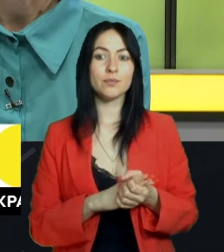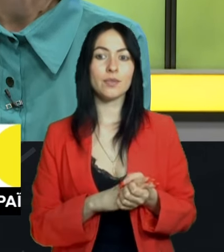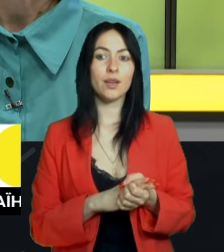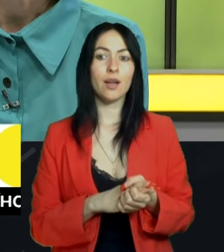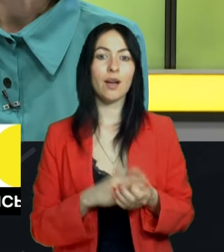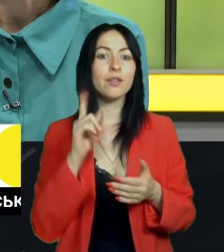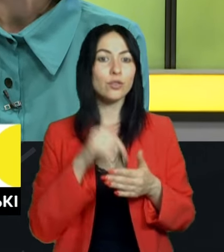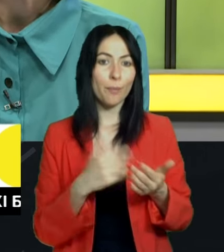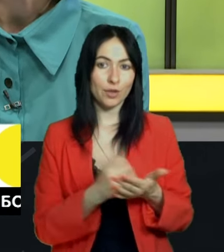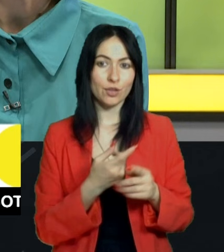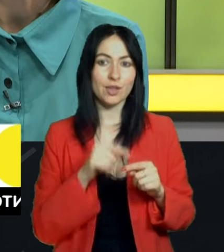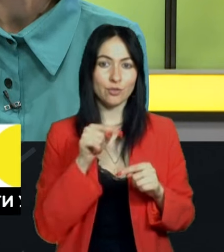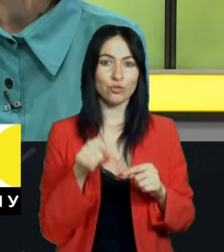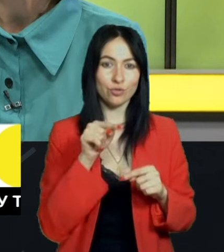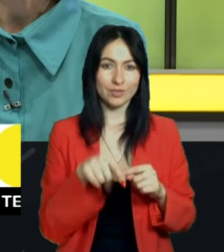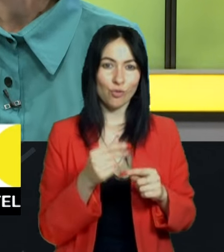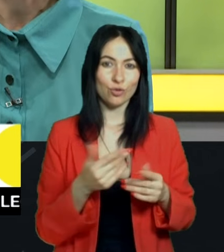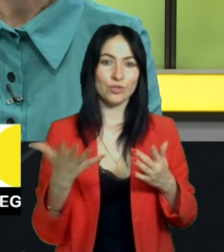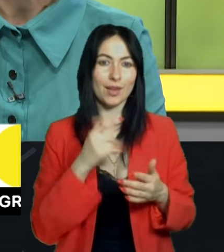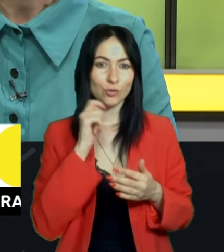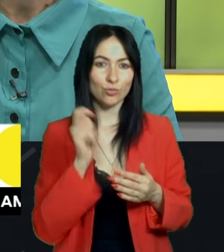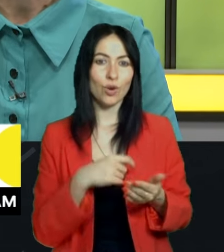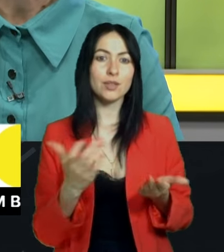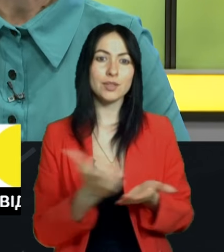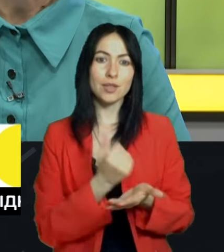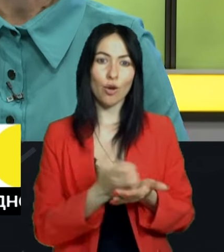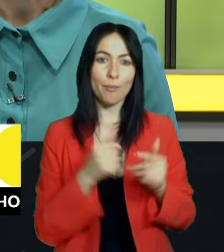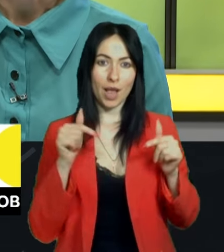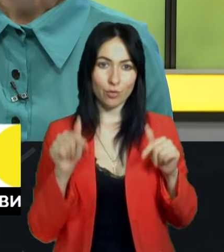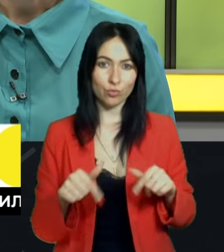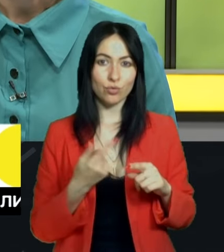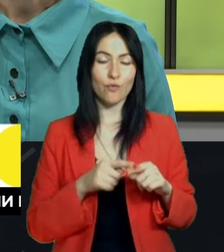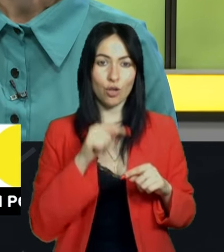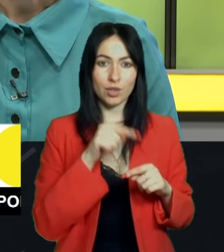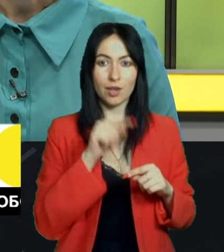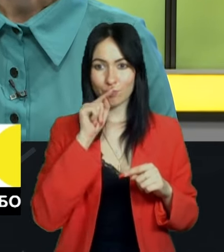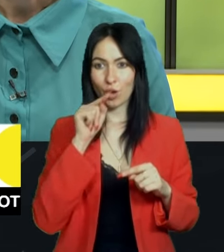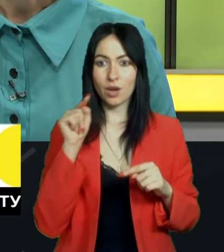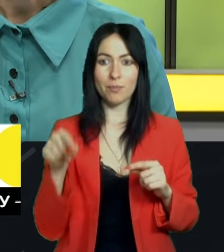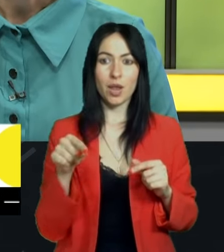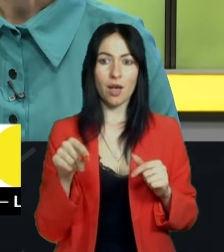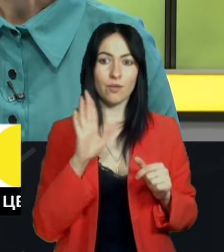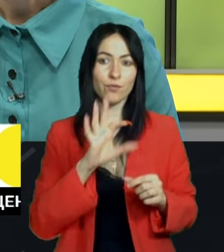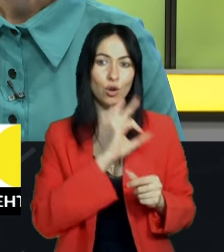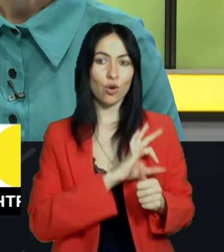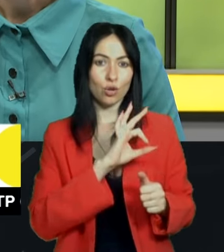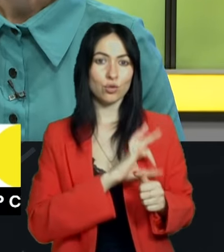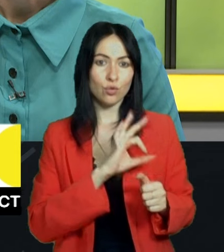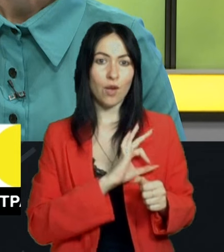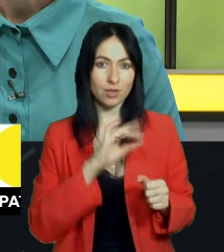кошти, які українці заробляють тут, вони таким чином потрапляють в користування Росією?